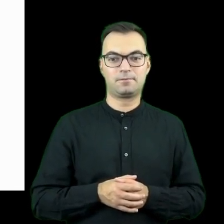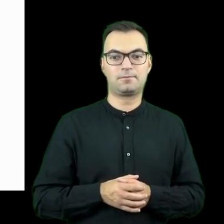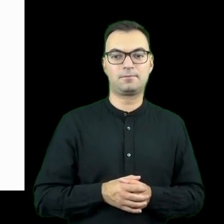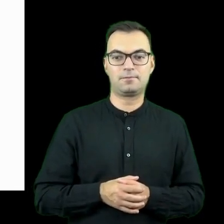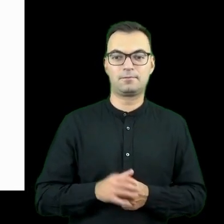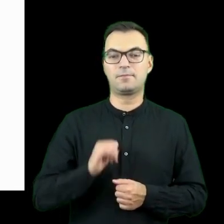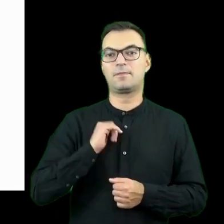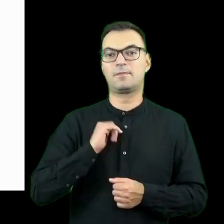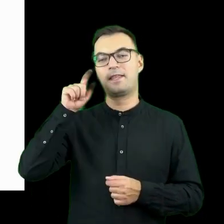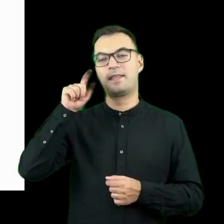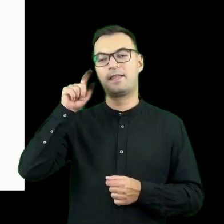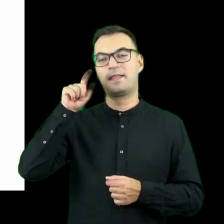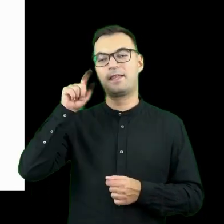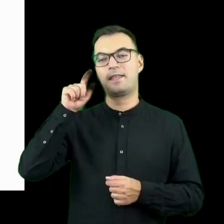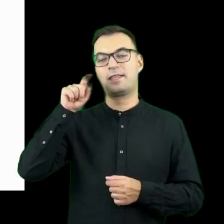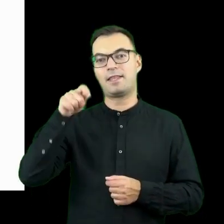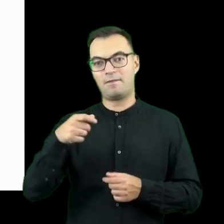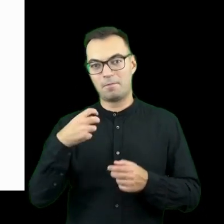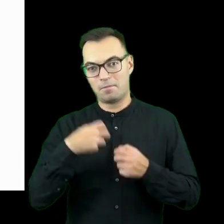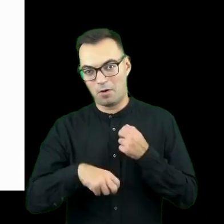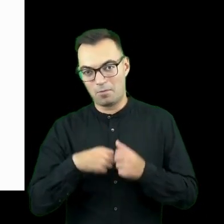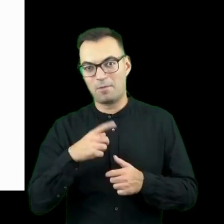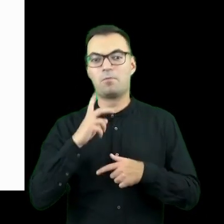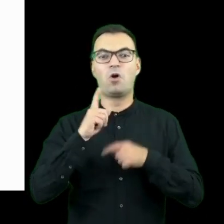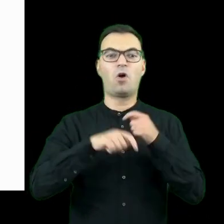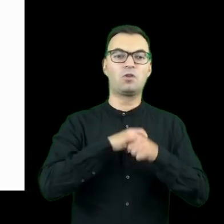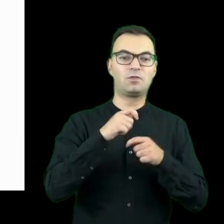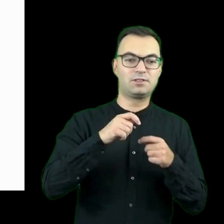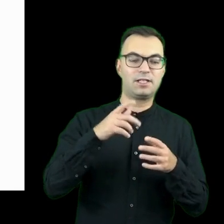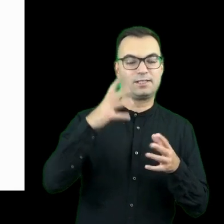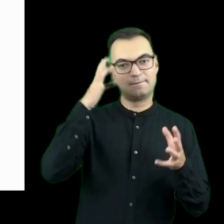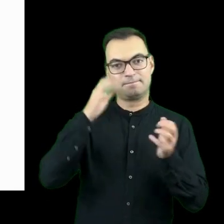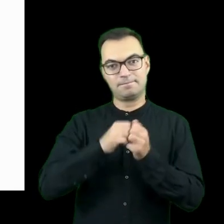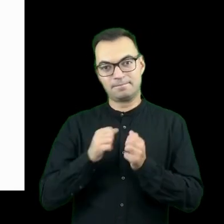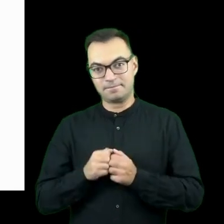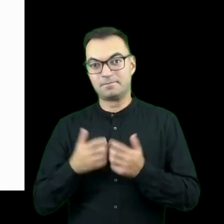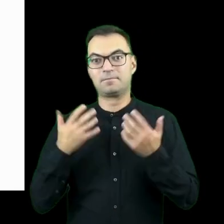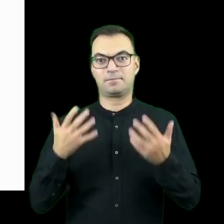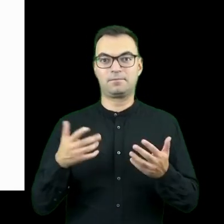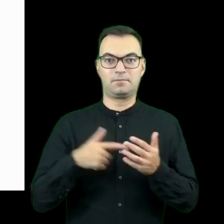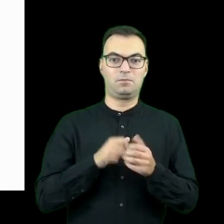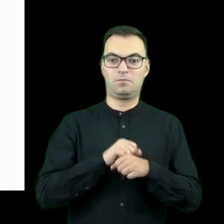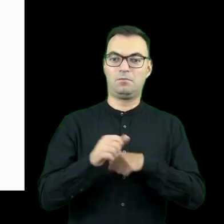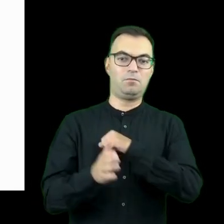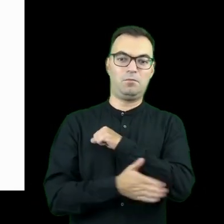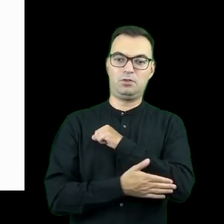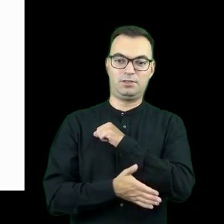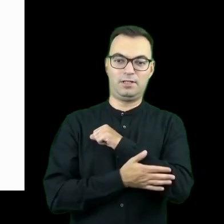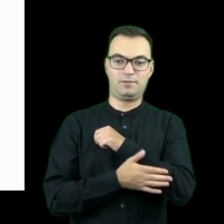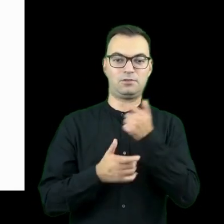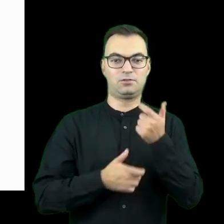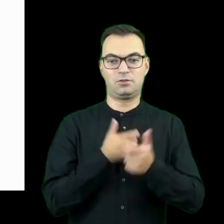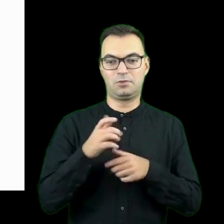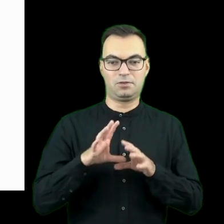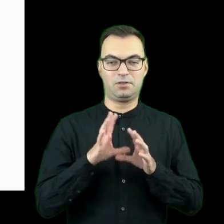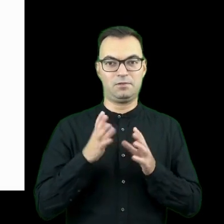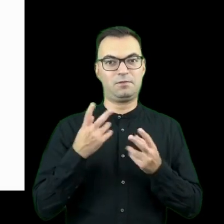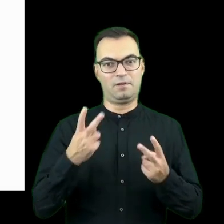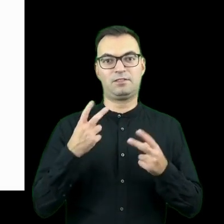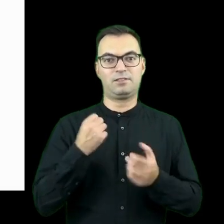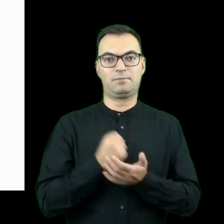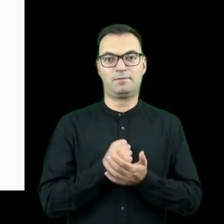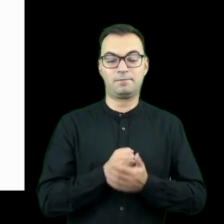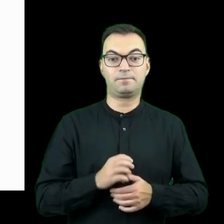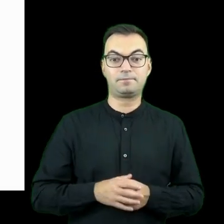zdefiniować problem i zdefiniować rozwiązania, które samemu chce się zrealizować jest podstawą do zrobienia ważnych